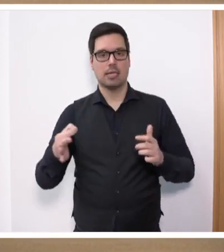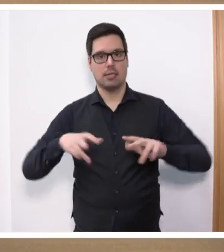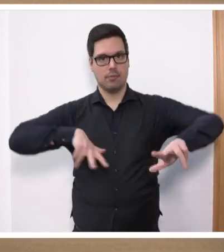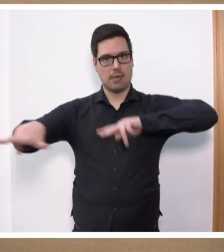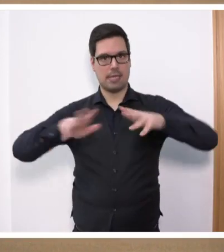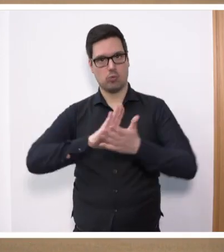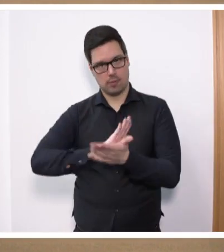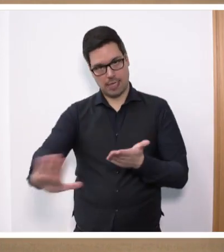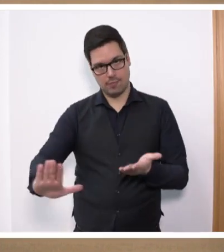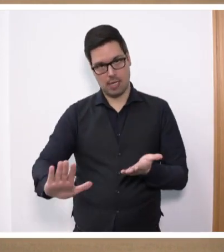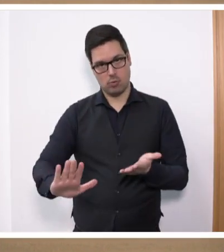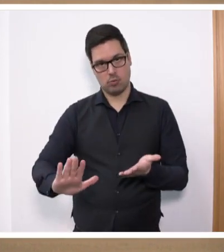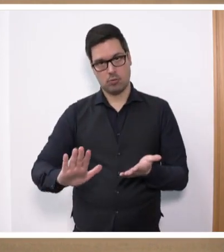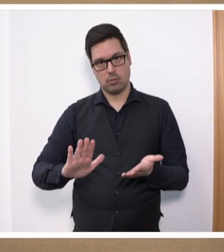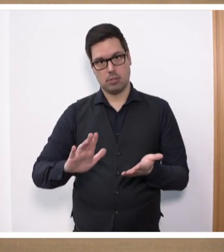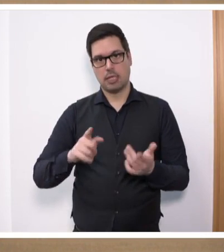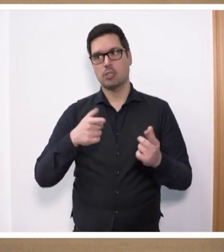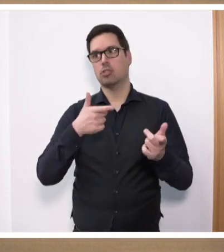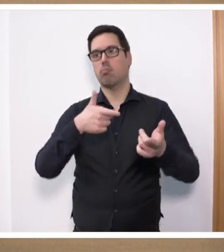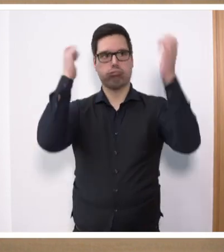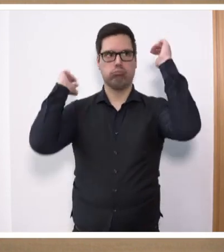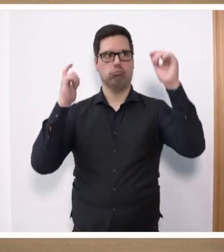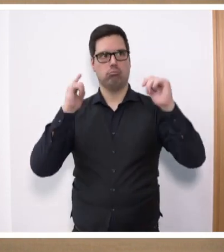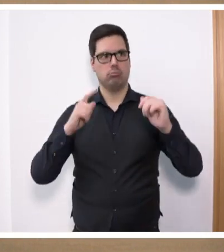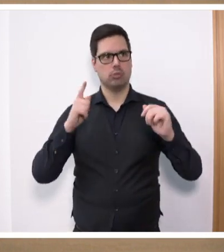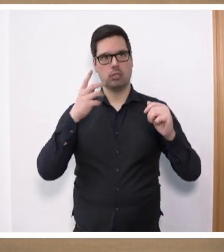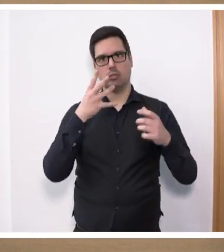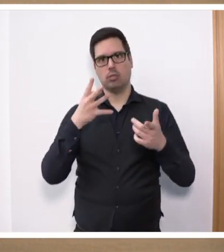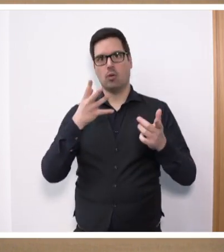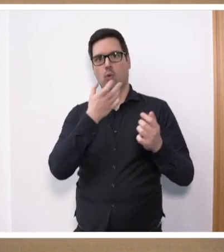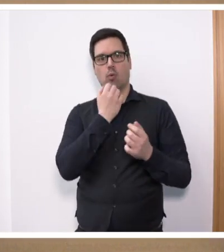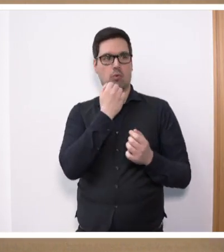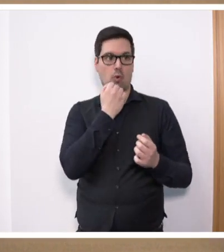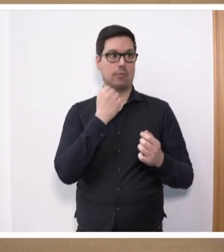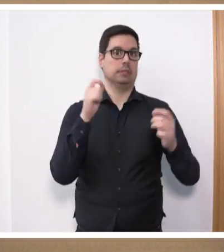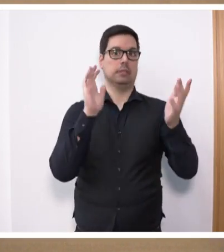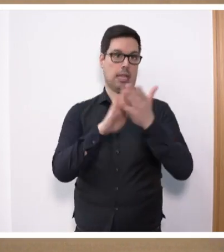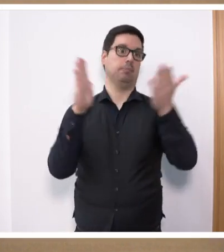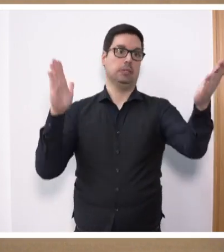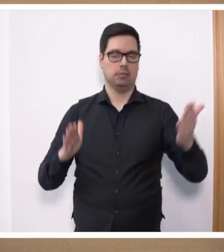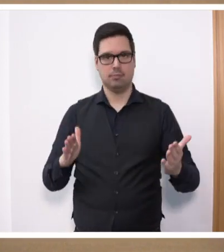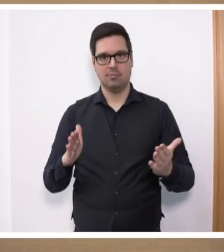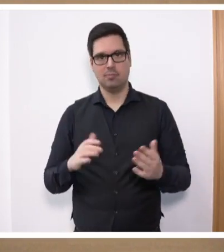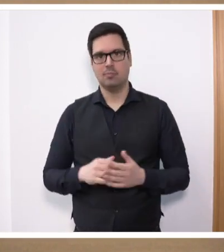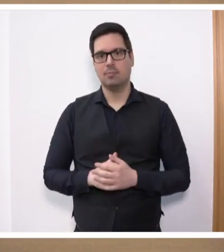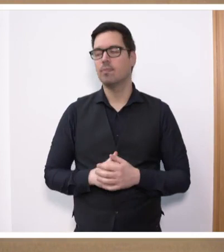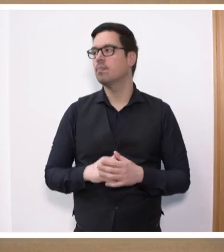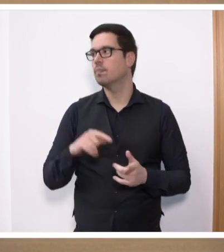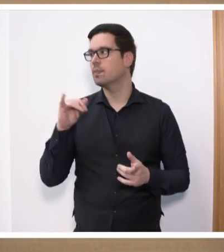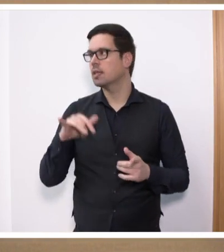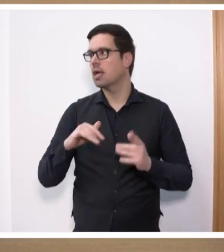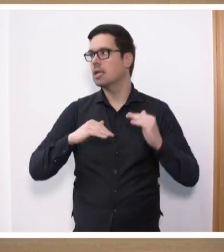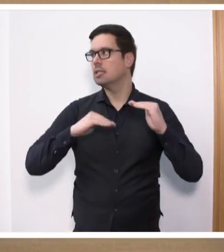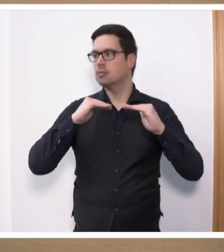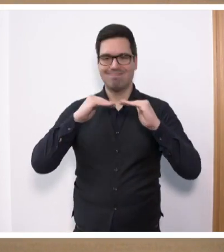auseinandersetzt, kann nicht ins Blaue schießen und dabei hoffen, ins Schwarze zu treffen. In einer immer vielschichtigeren und differenzierteren Welt